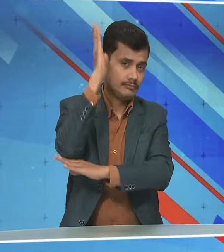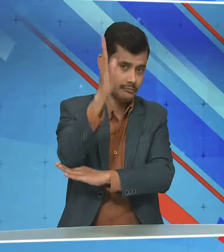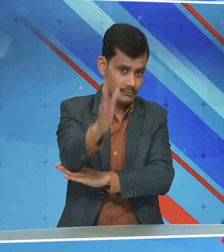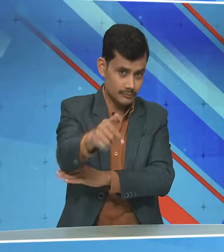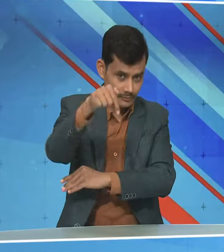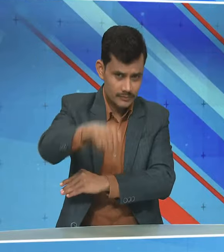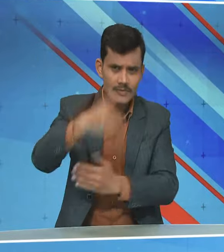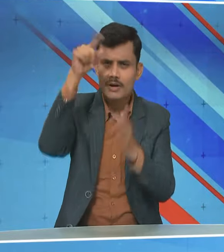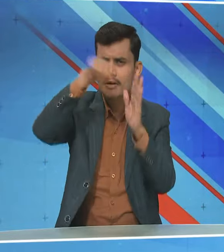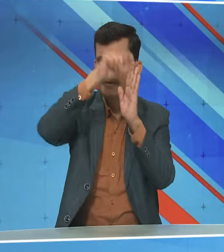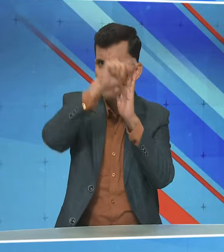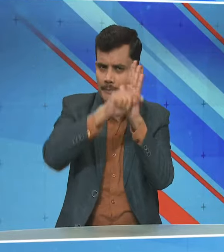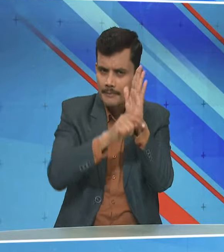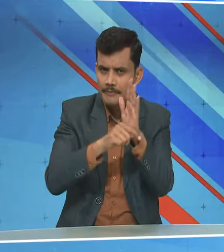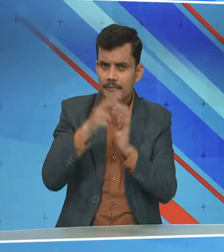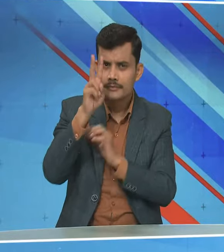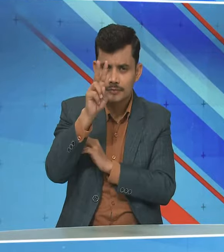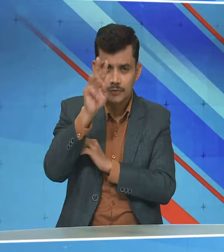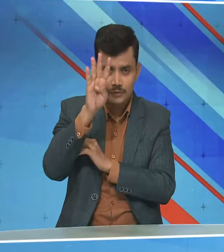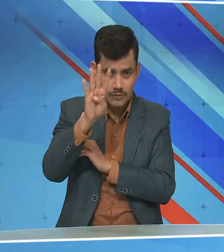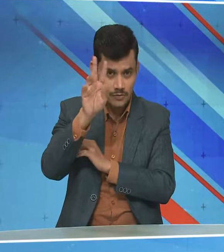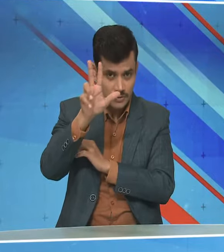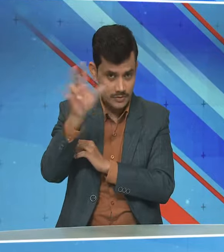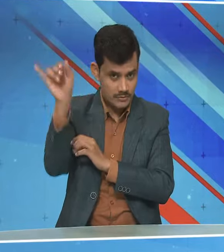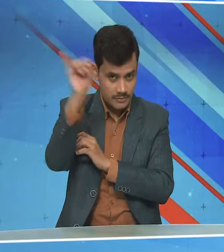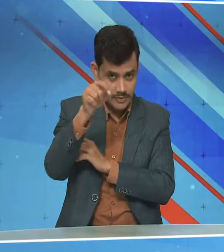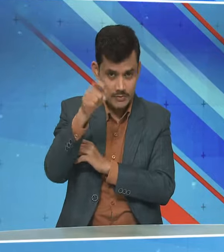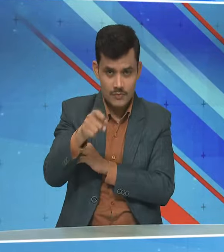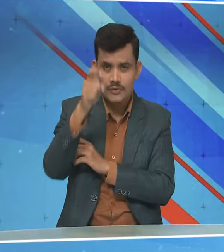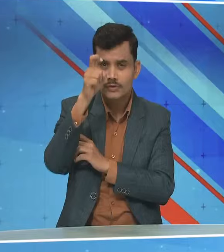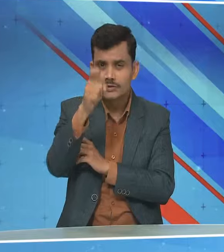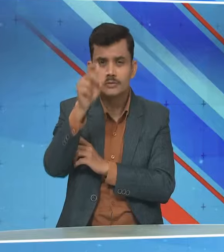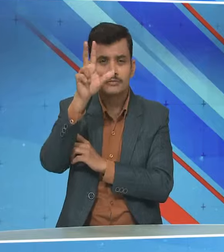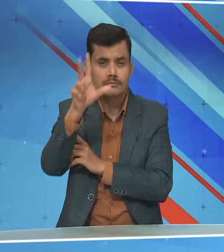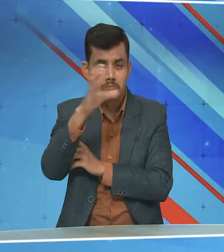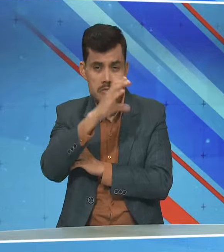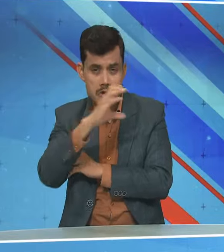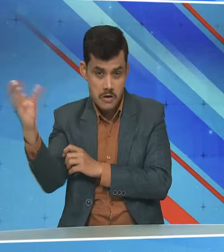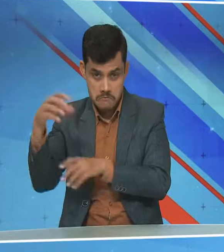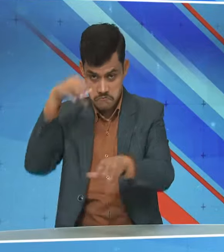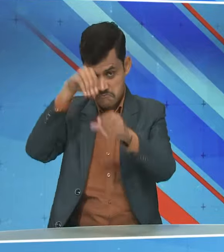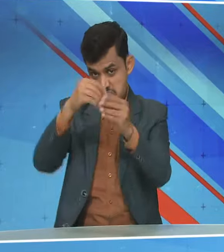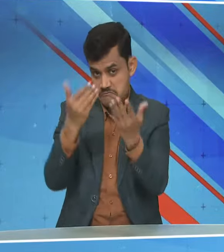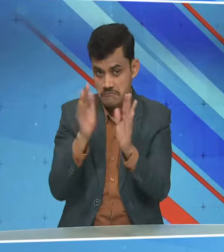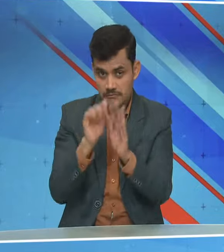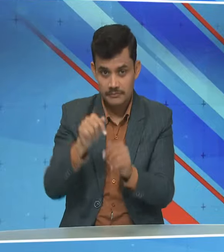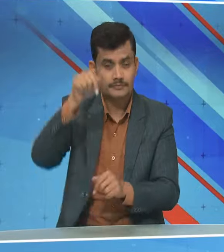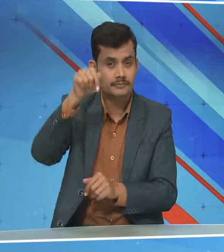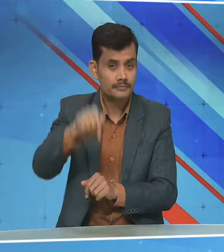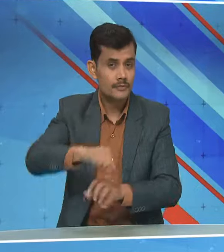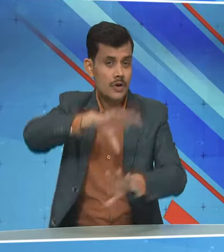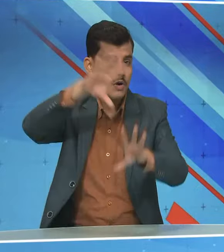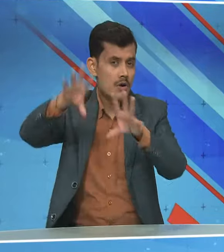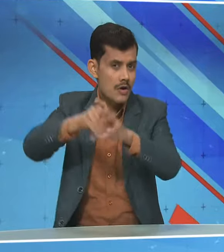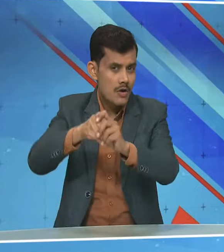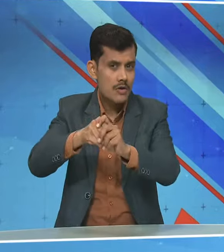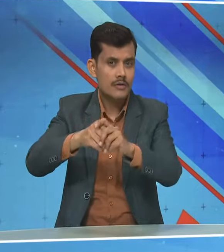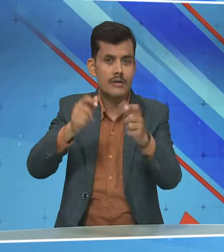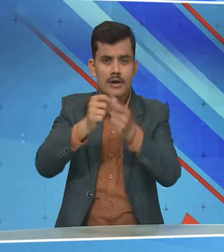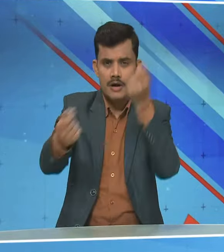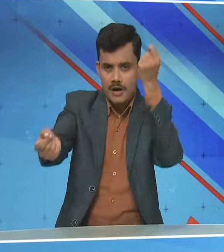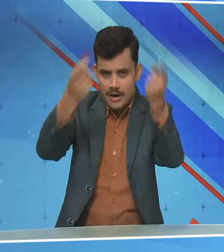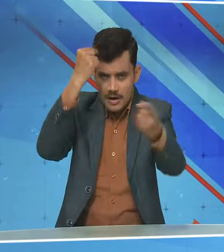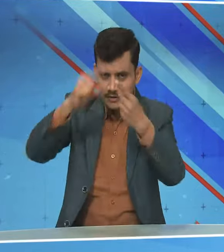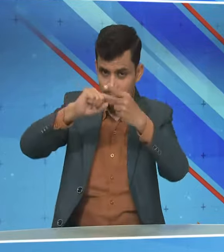परियोजना पर करीब 2486 करून 78 लाक रुपाया खर्च किये जाएंगे इसके जरीए असम और